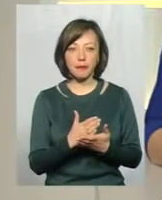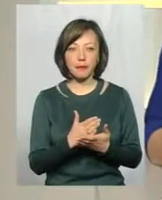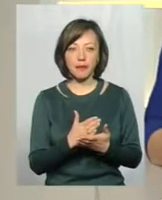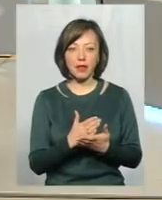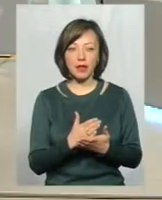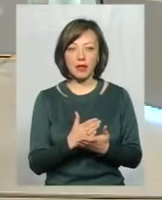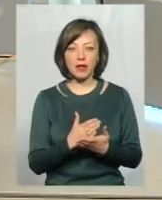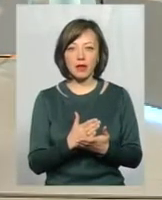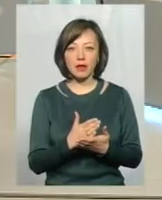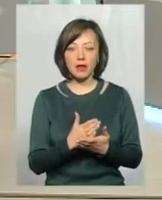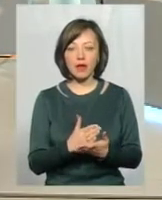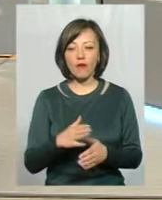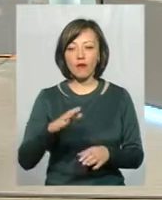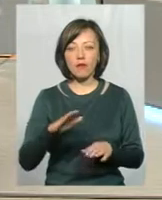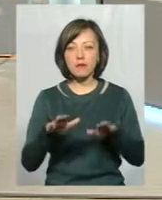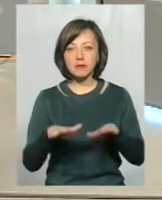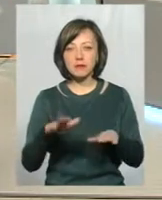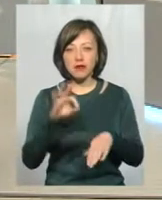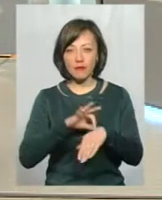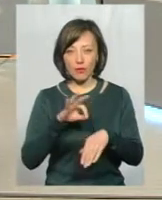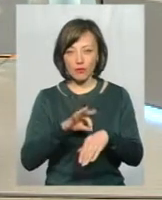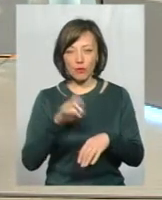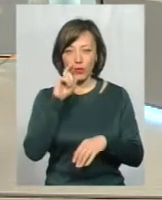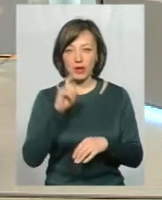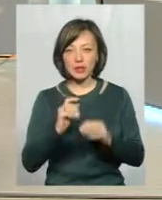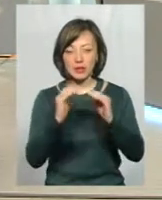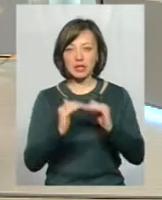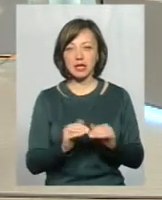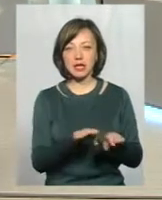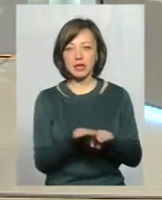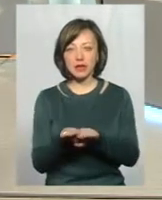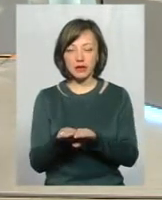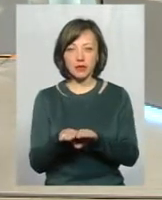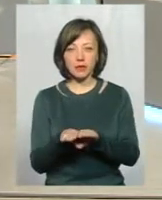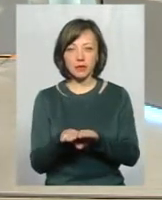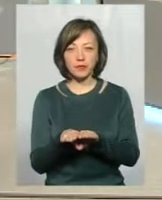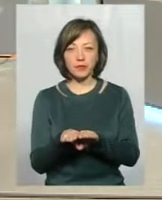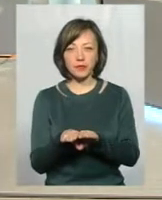на мапі захворюваності України через те, що все ж таки низький рівень от саме